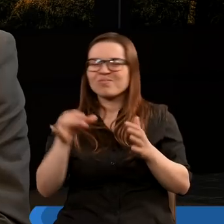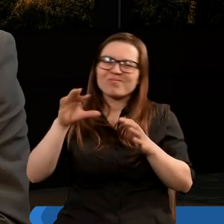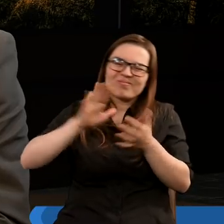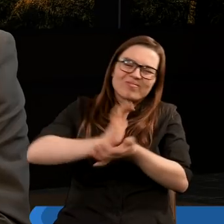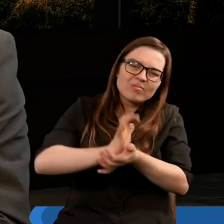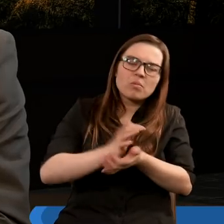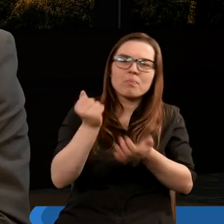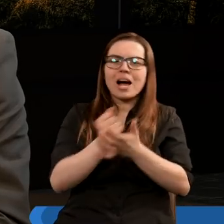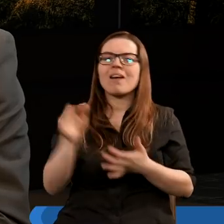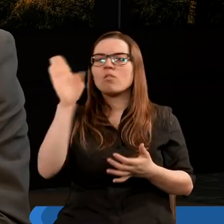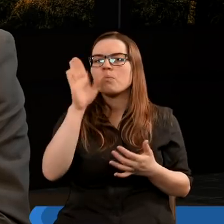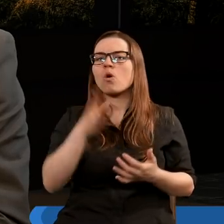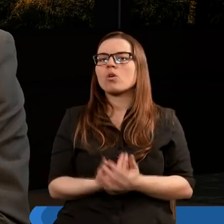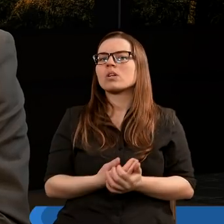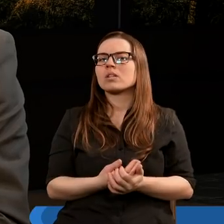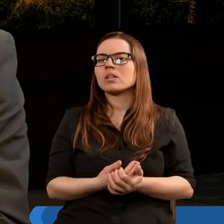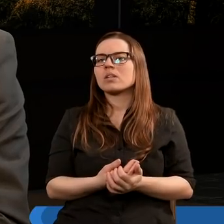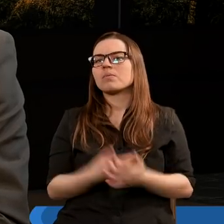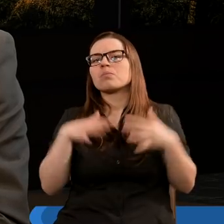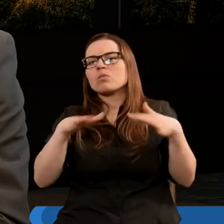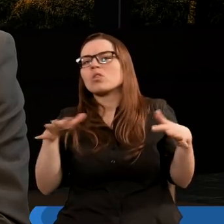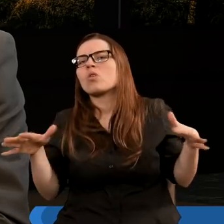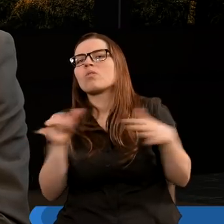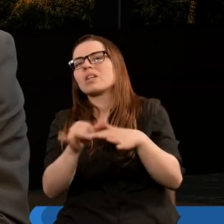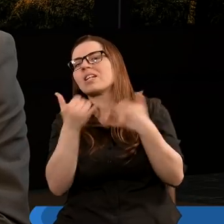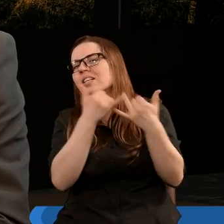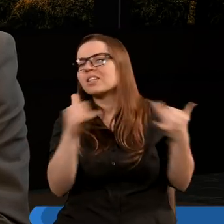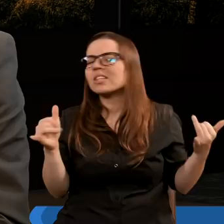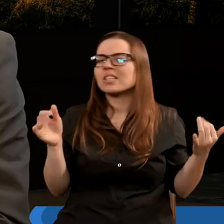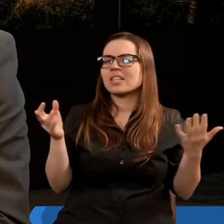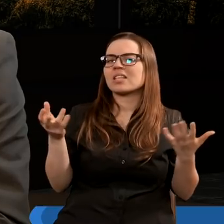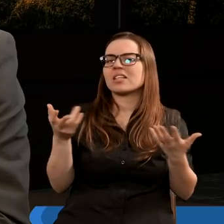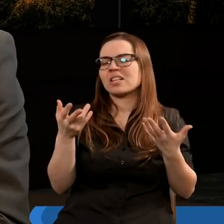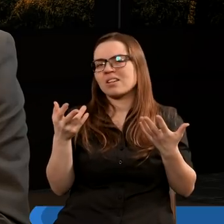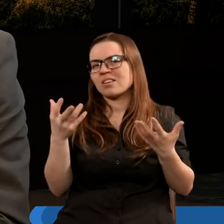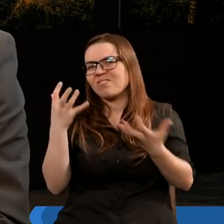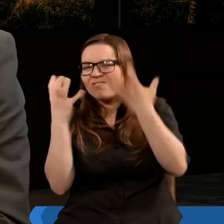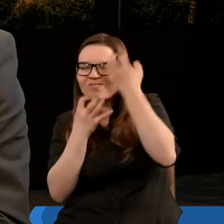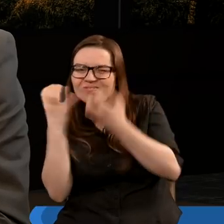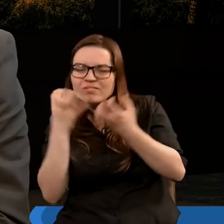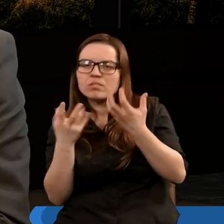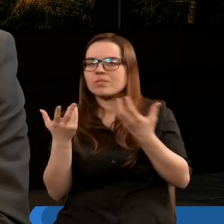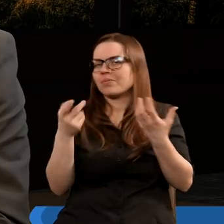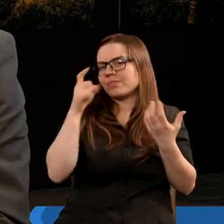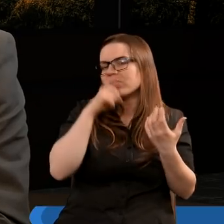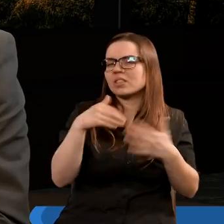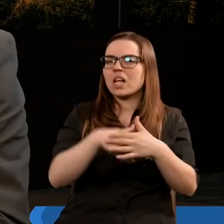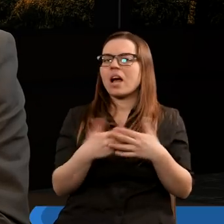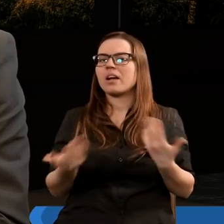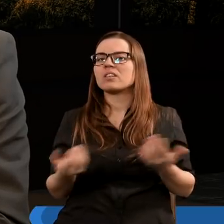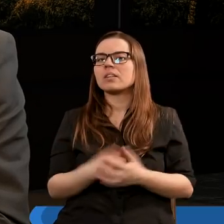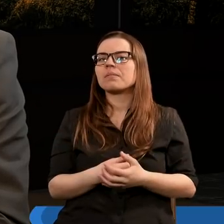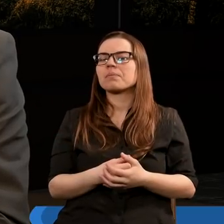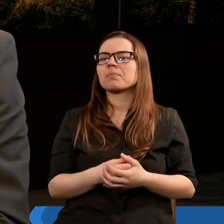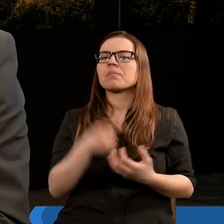Prawo Boże. Chrześcijan jest mnóstwo mieniących się z nazw, ale niestety to